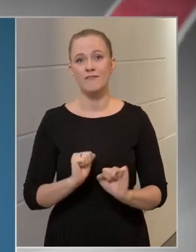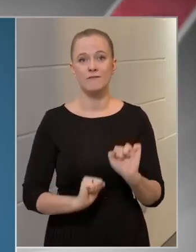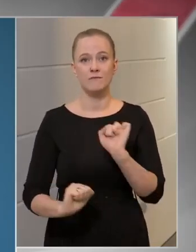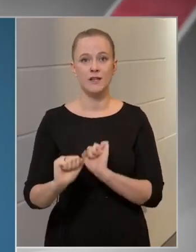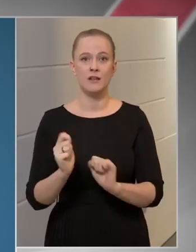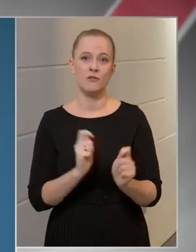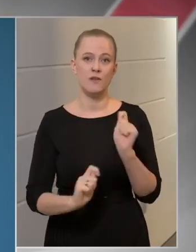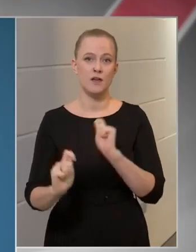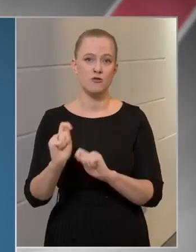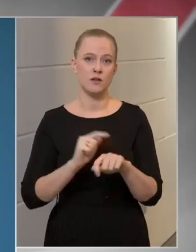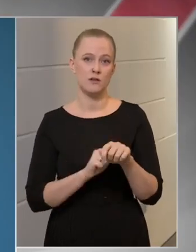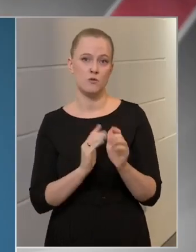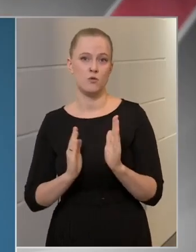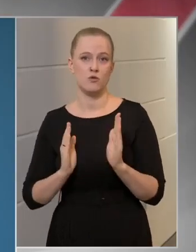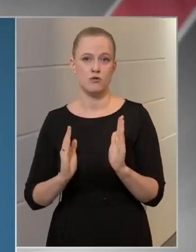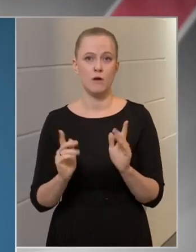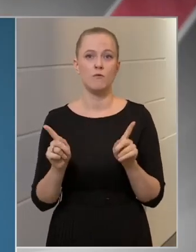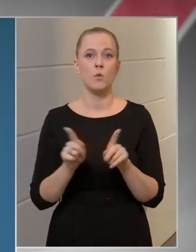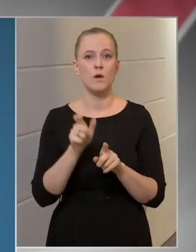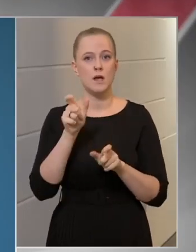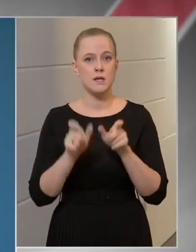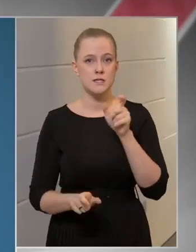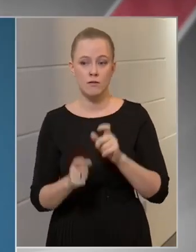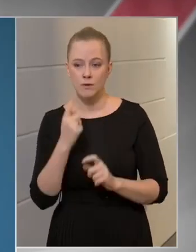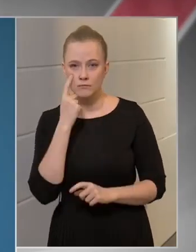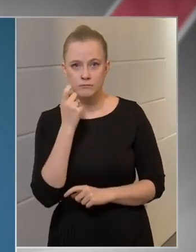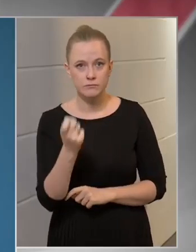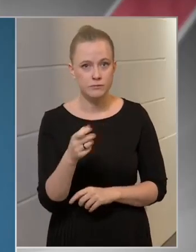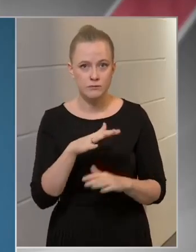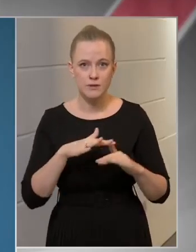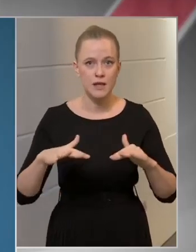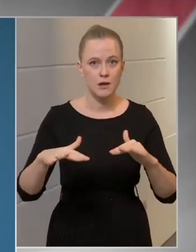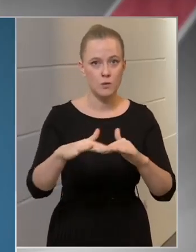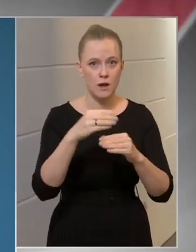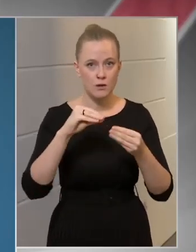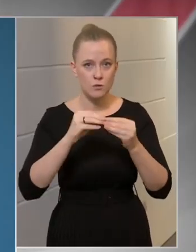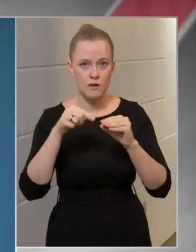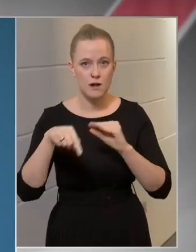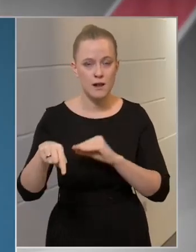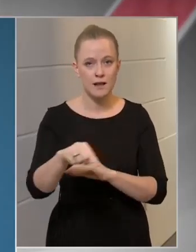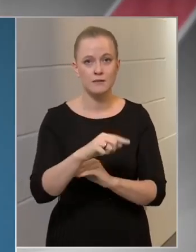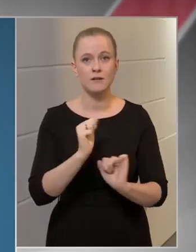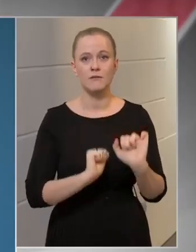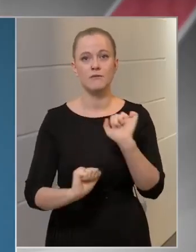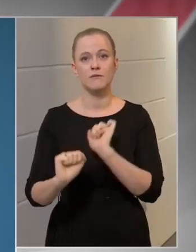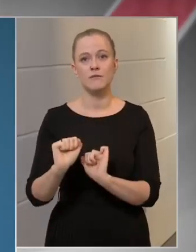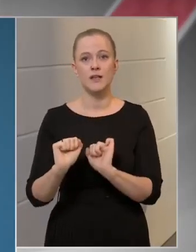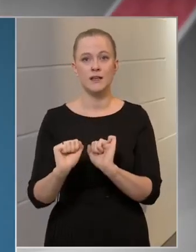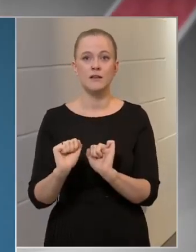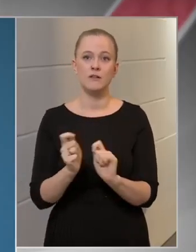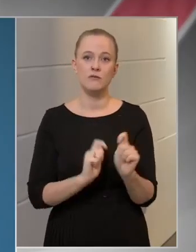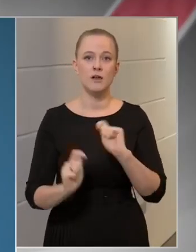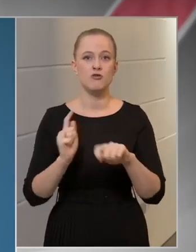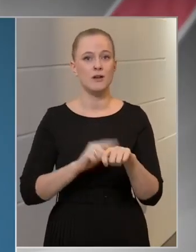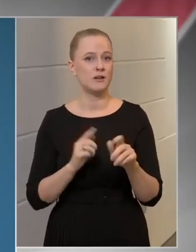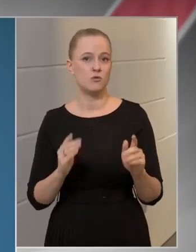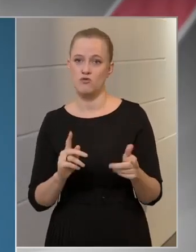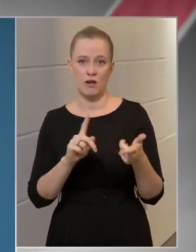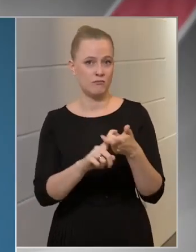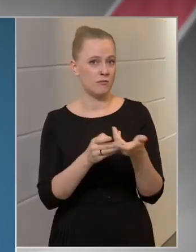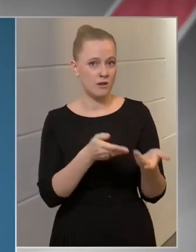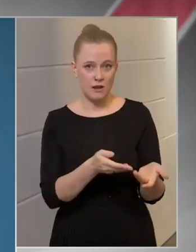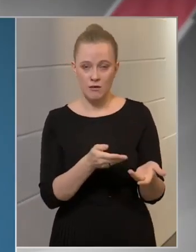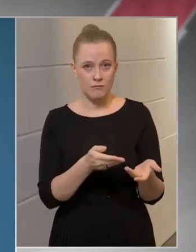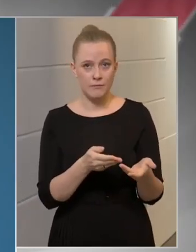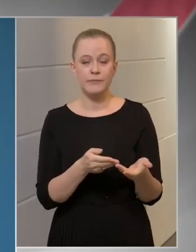vásárlási idősávban olyan szemét észlelnek az üzlet területén, akire a védett vásárlási idősáv nem terjed ki, abban